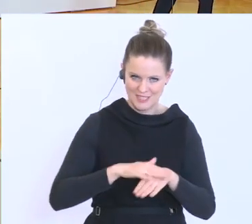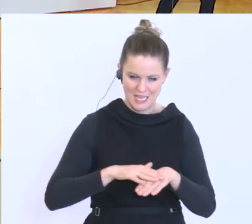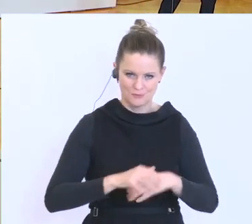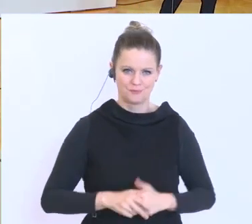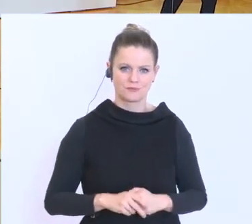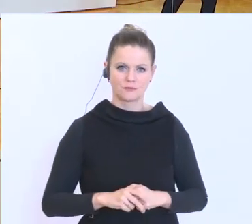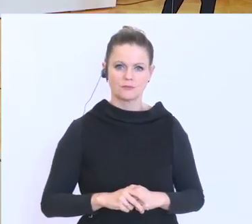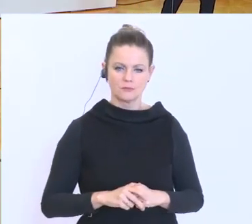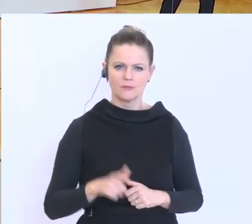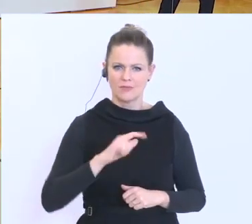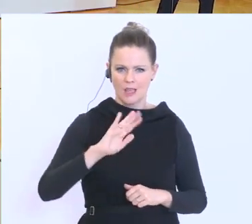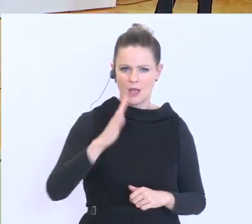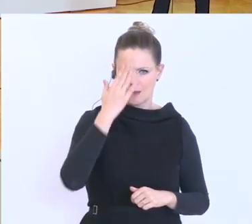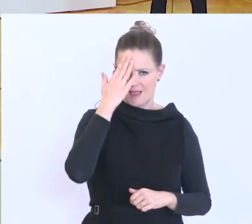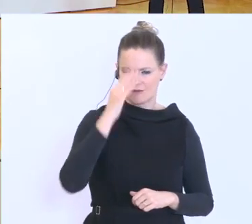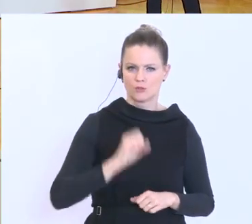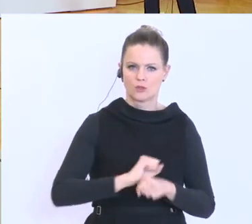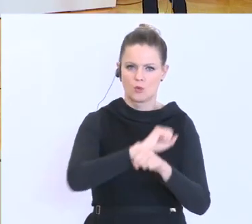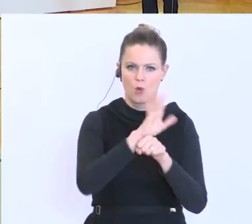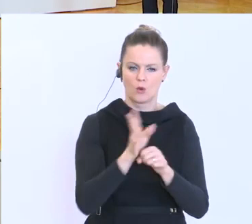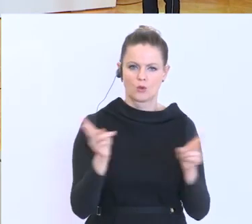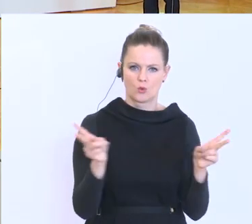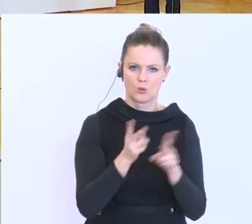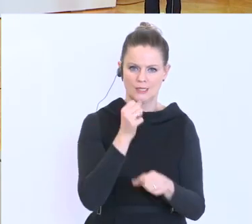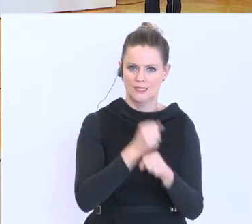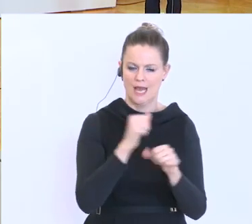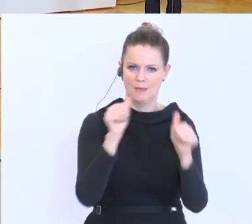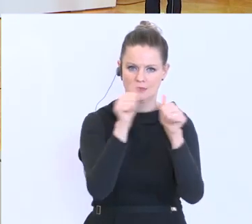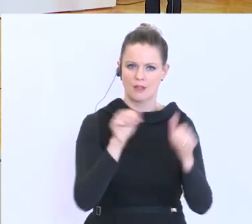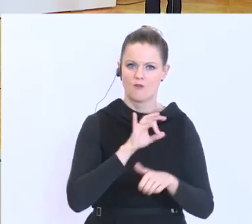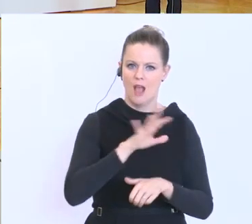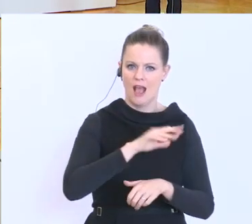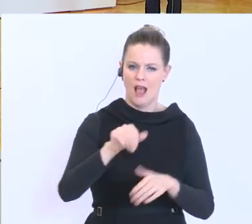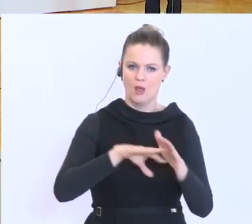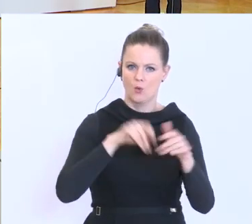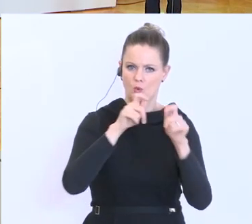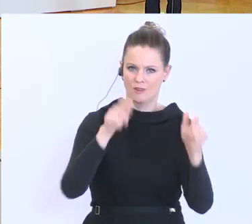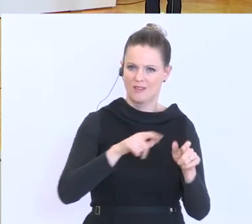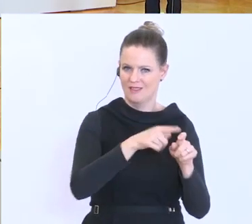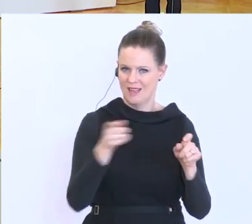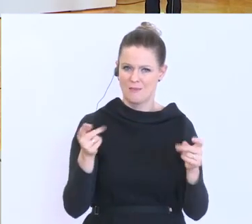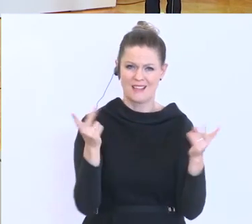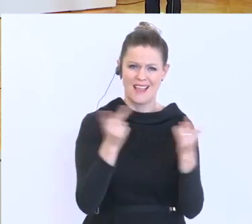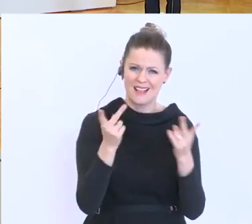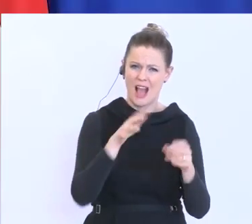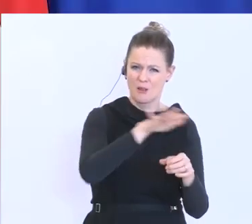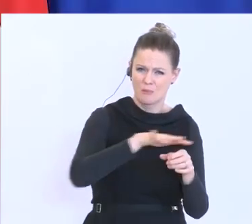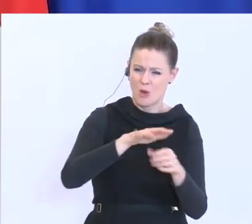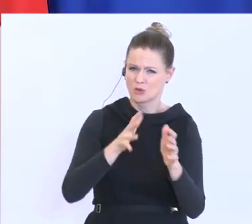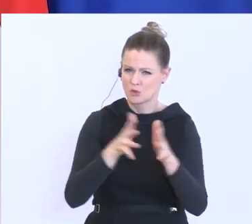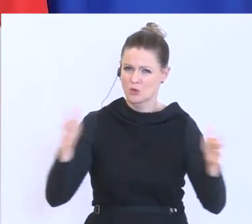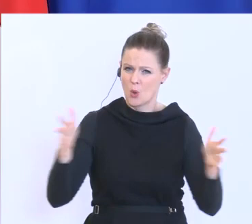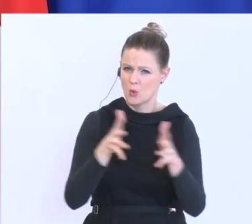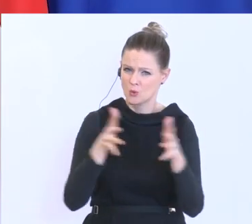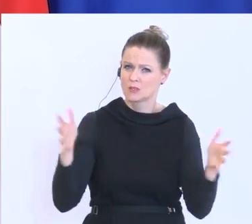Wir haben bewusst das Corona-Kurzarbeitsmodell für alle Unternehmen, egal welche Branche und welche Größe,